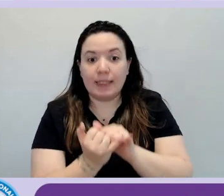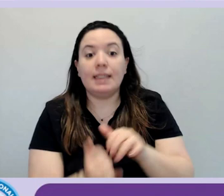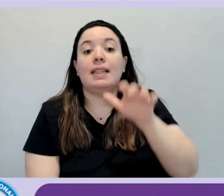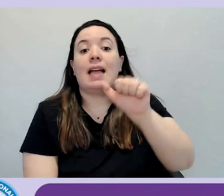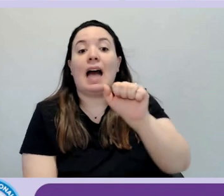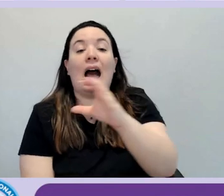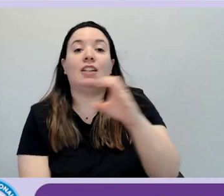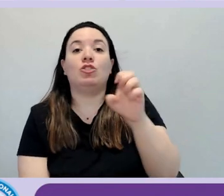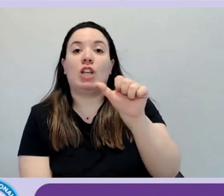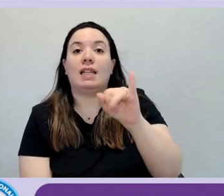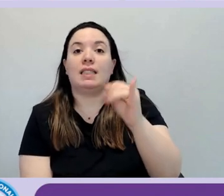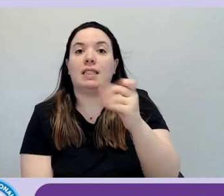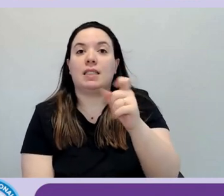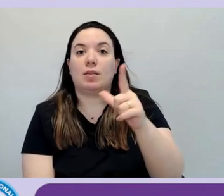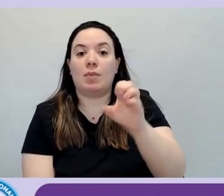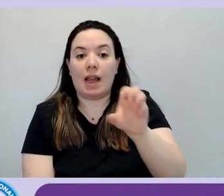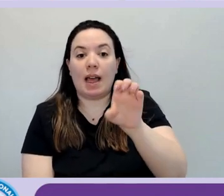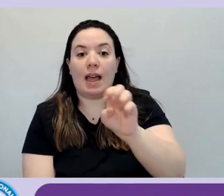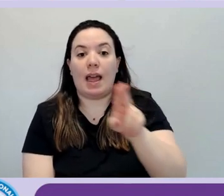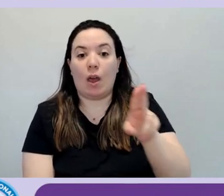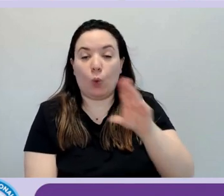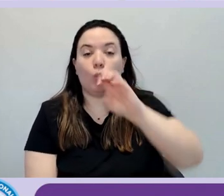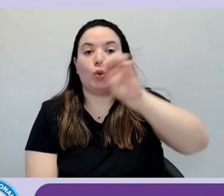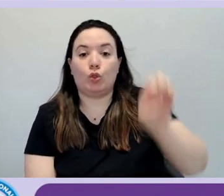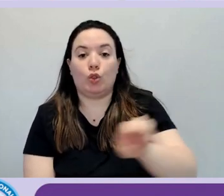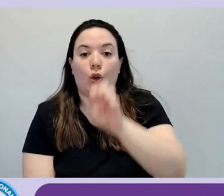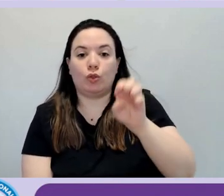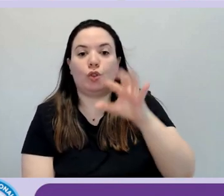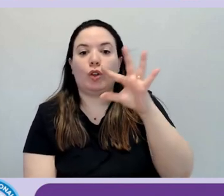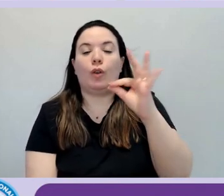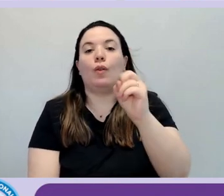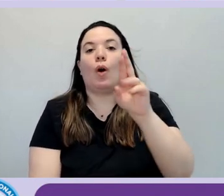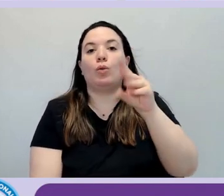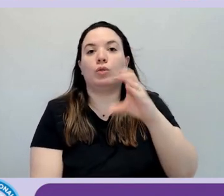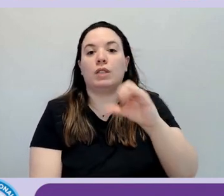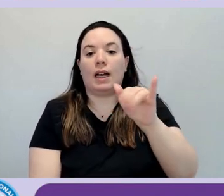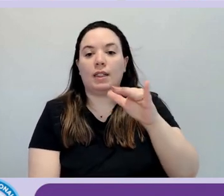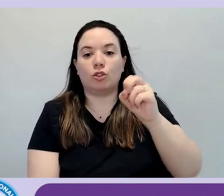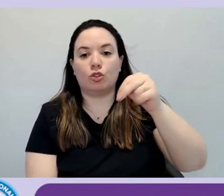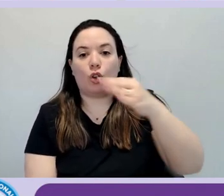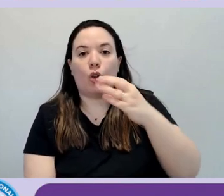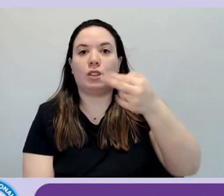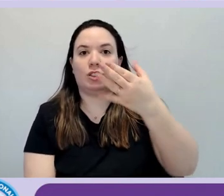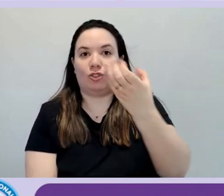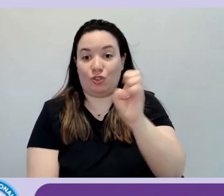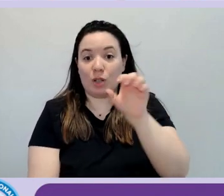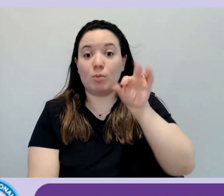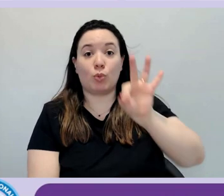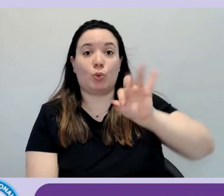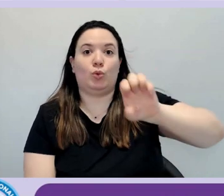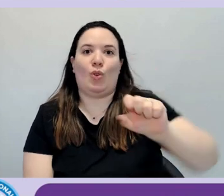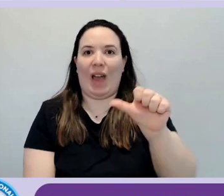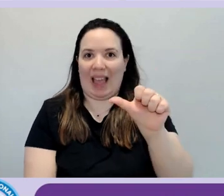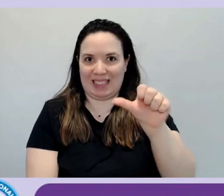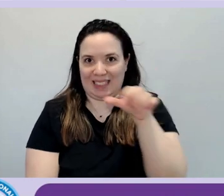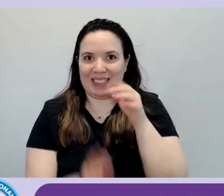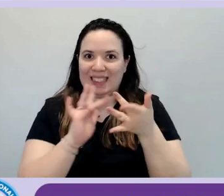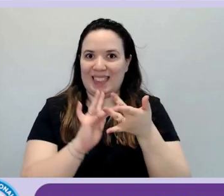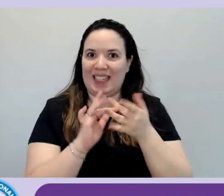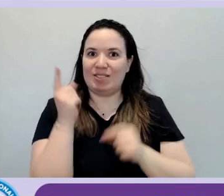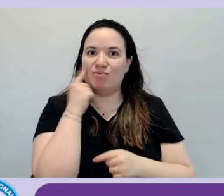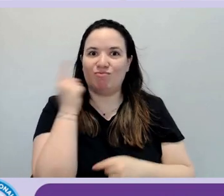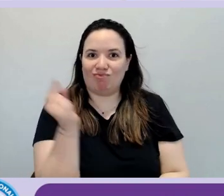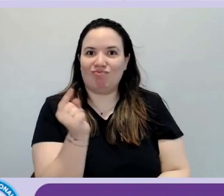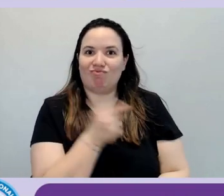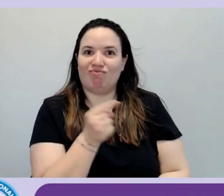-foundationonce.es, che è la capocordata del progetto,